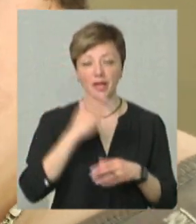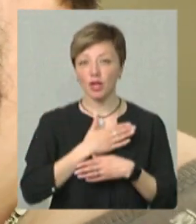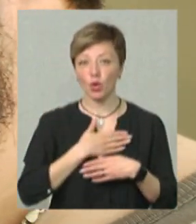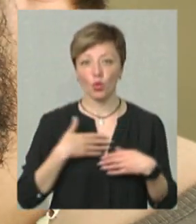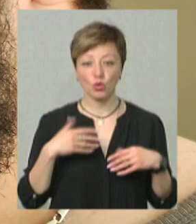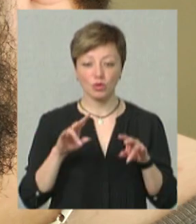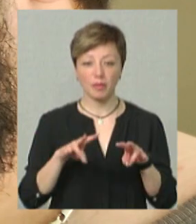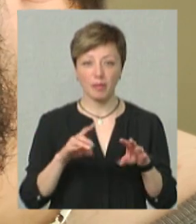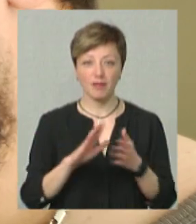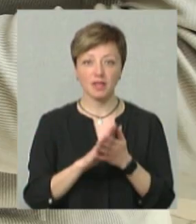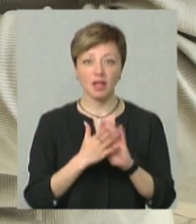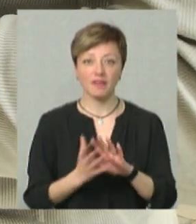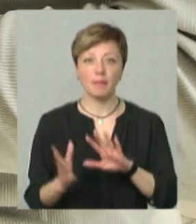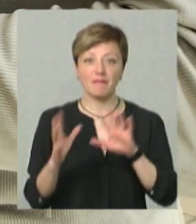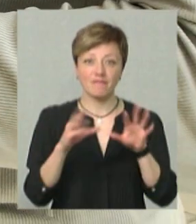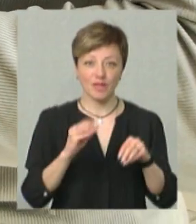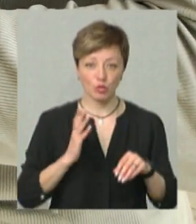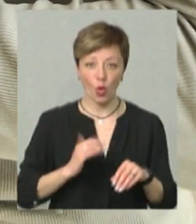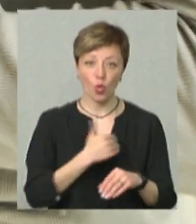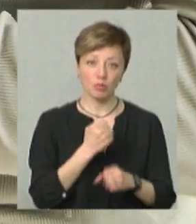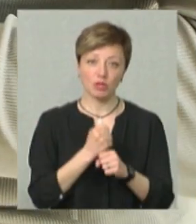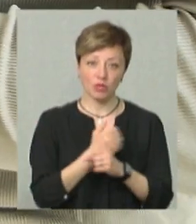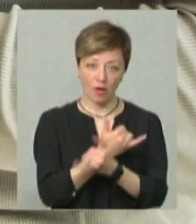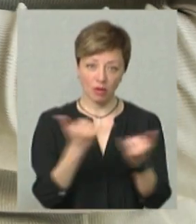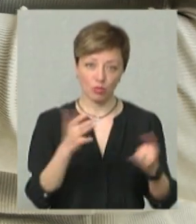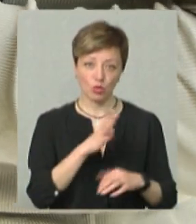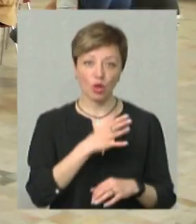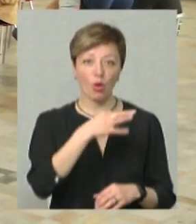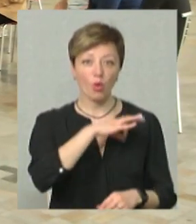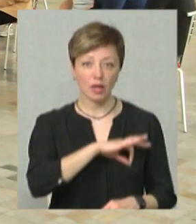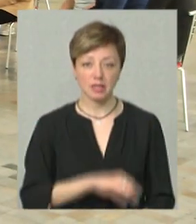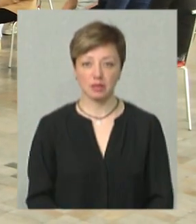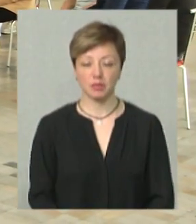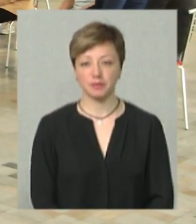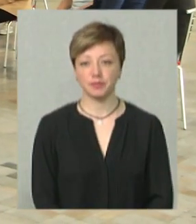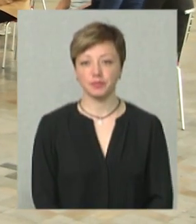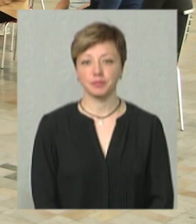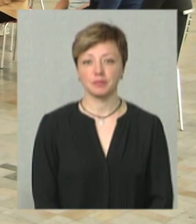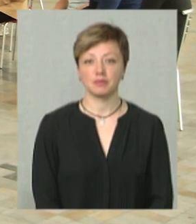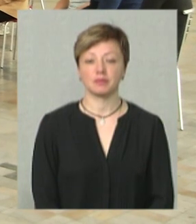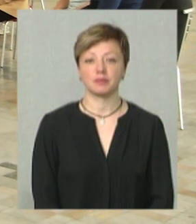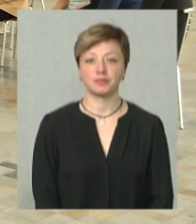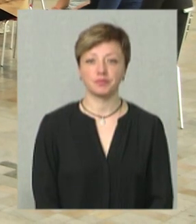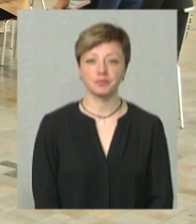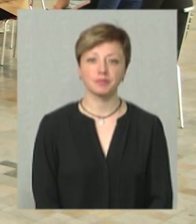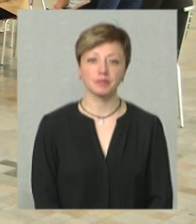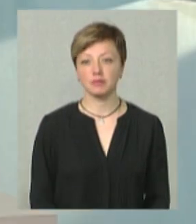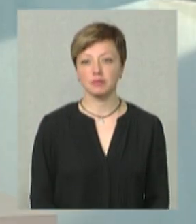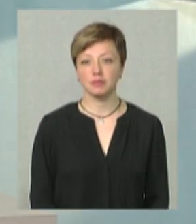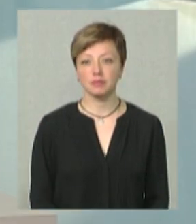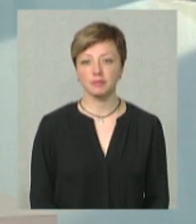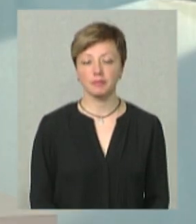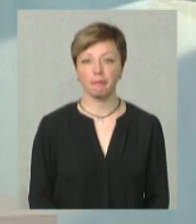не хочуть перебувати в статусі вимушених переселенців, а хочуть працювати і бути корисними. Світлана Поробок, Юрій Чорний, новини на Суспільному, Хмельницький.